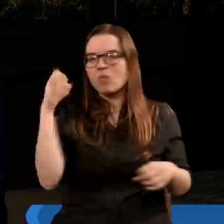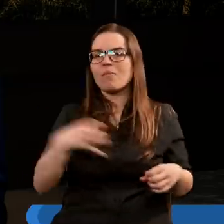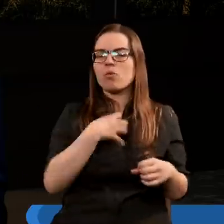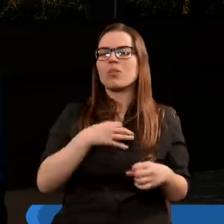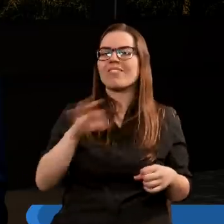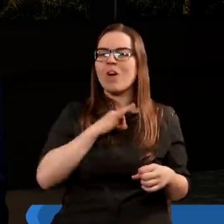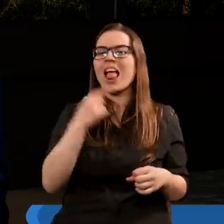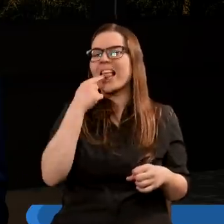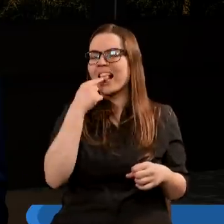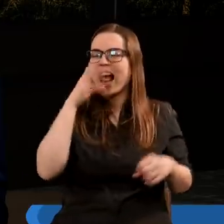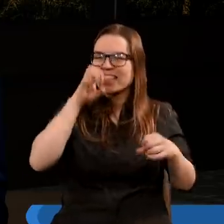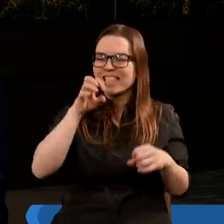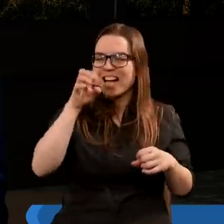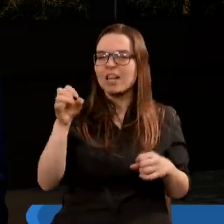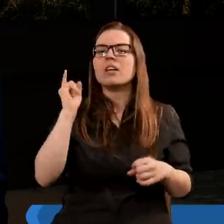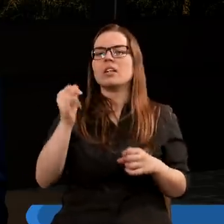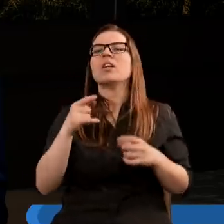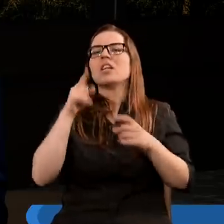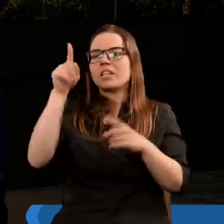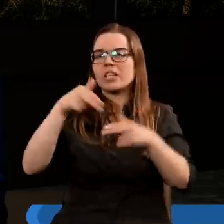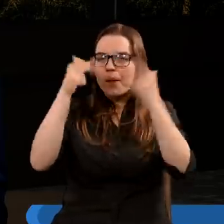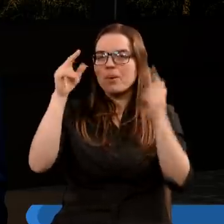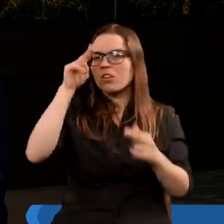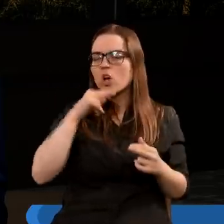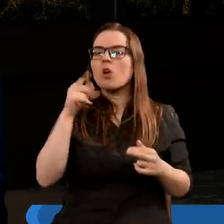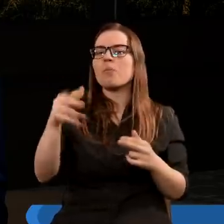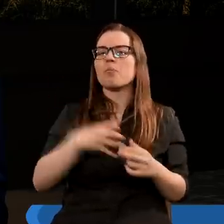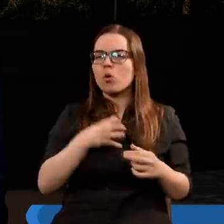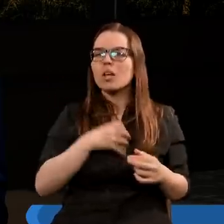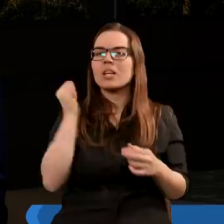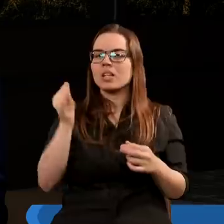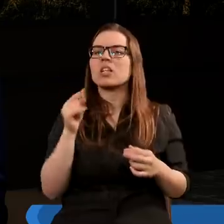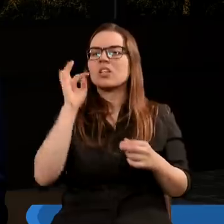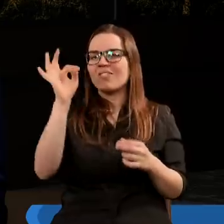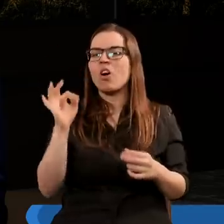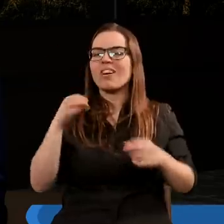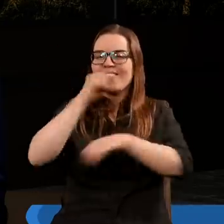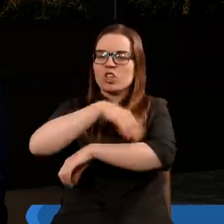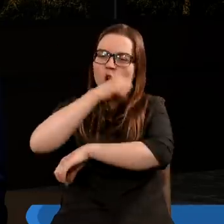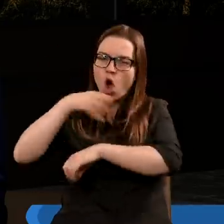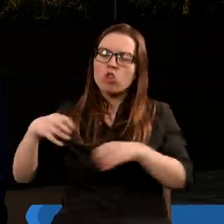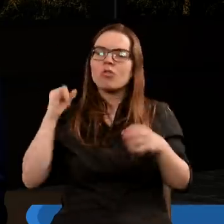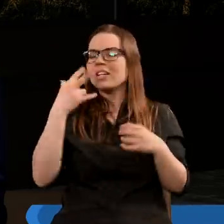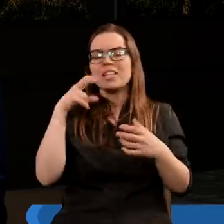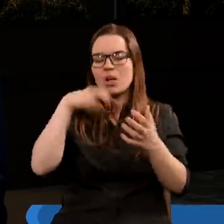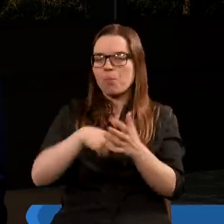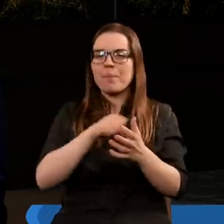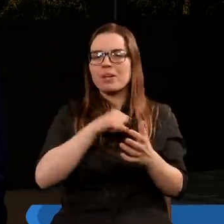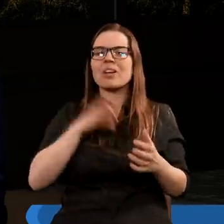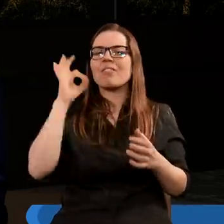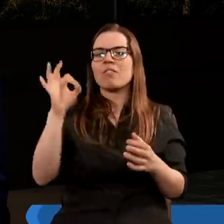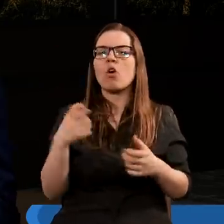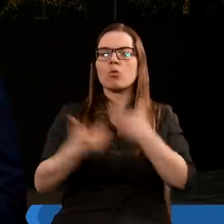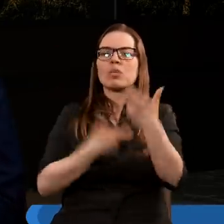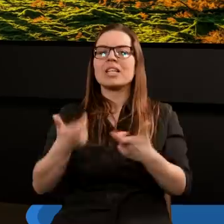swojej języki i bluźnili Bogu Niebieskiemu z powodu swoich bólów i z powodu swoich wrzodów i nie upamiętali się w swoich